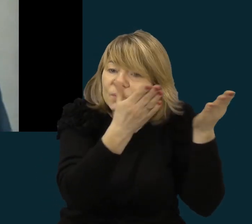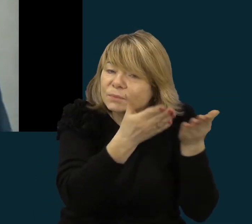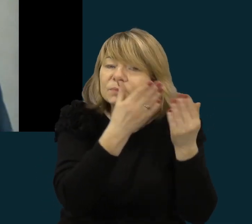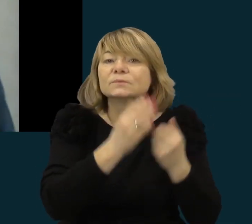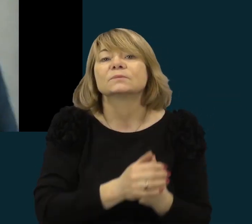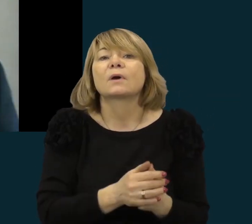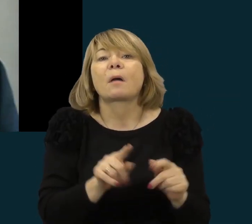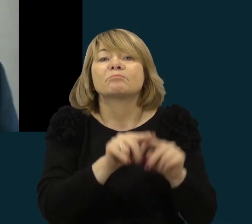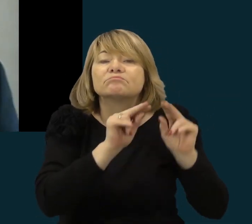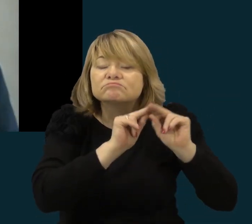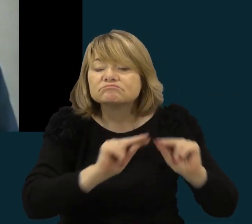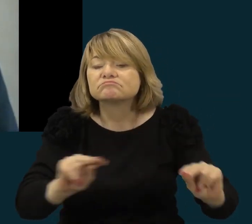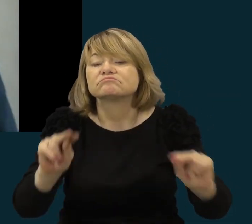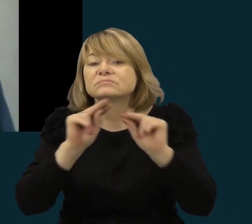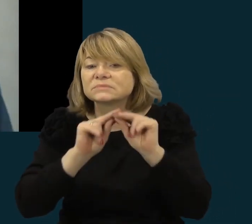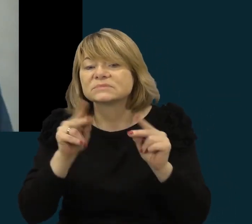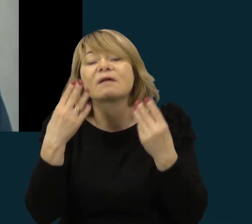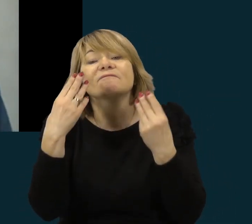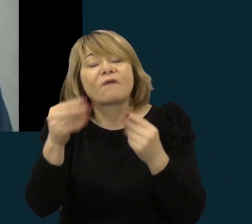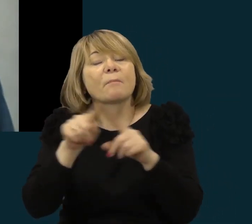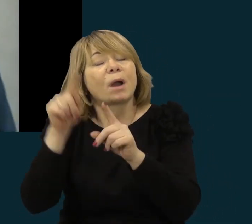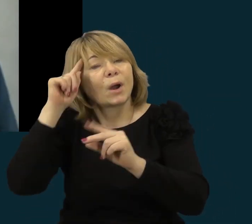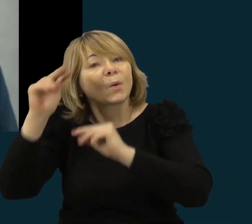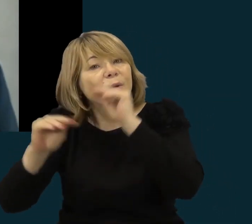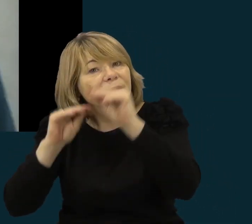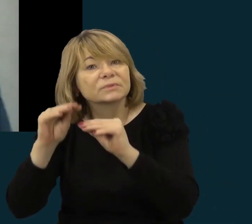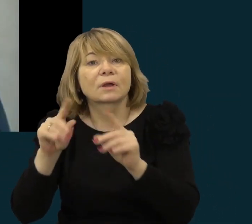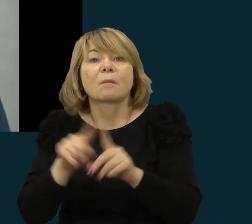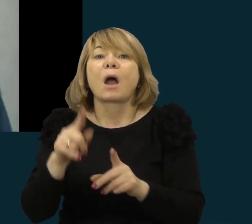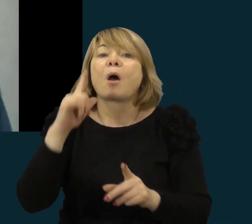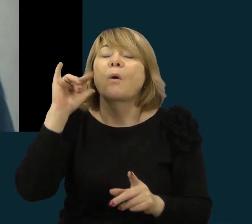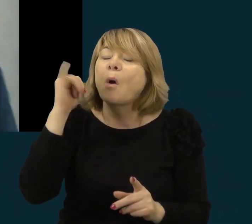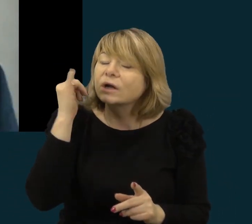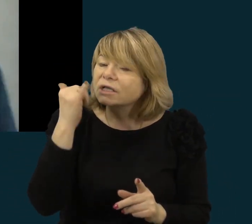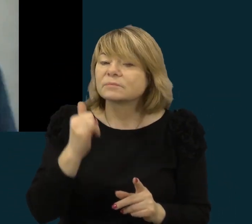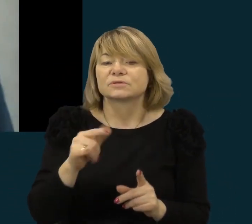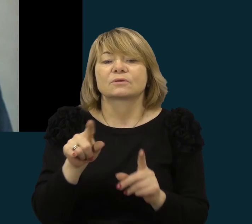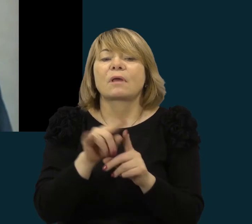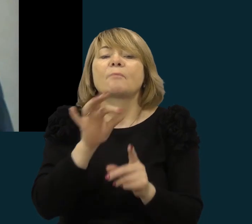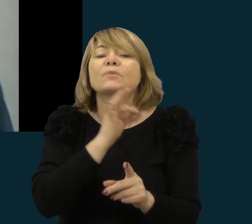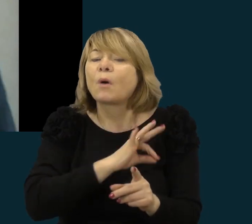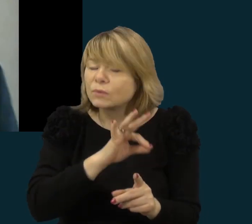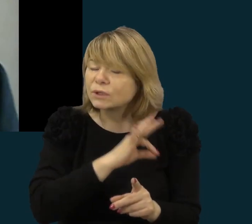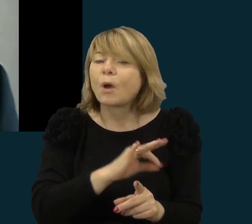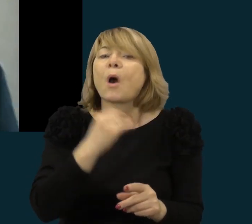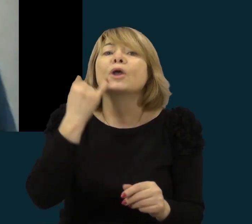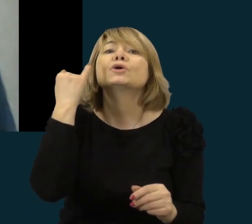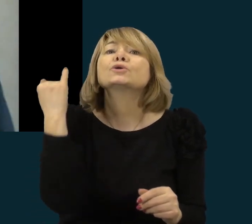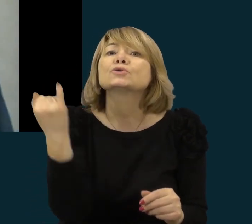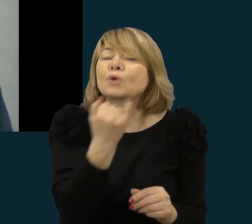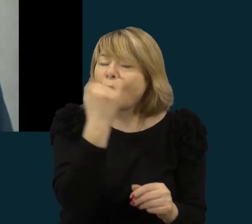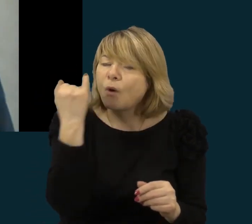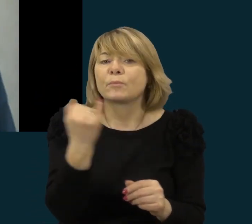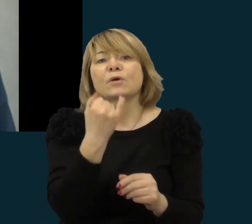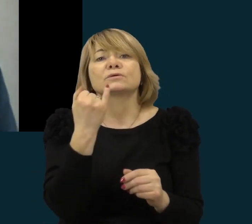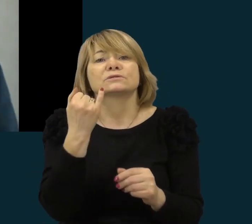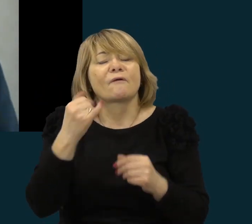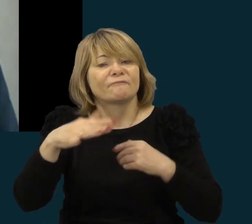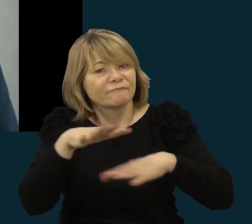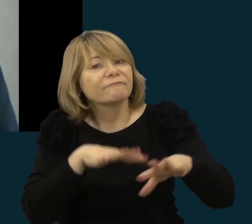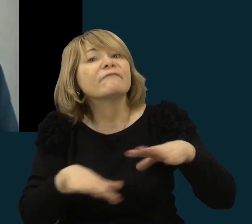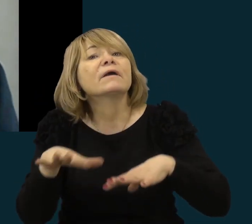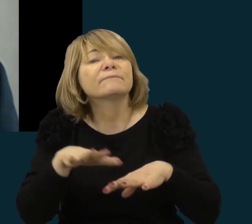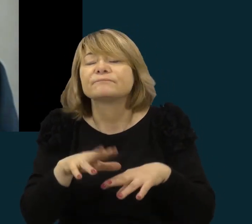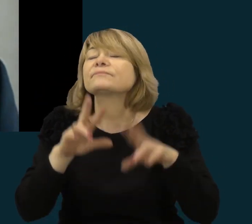tai ir tą kūrybiškumą, kaip pasakyti, kokybiškose, veiksmingose, įdomiose, prasmingose veiklose